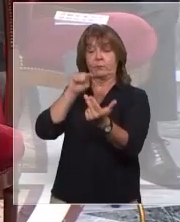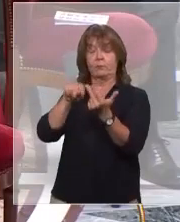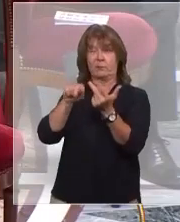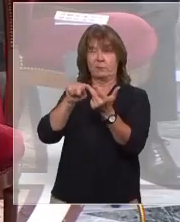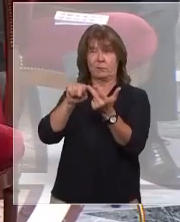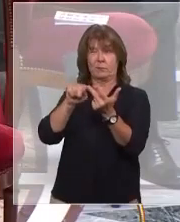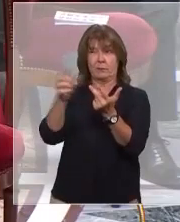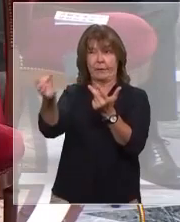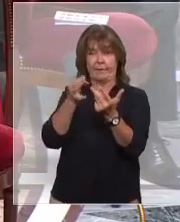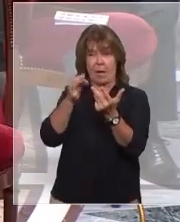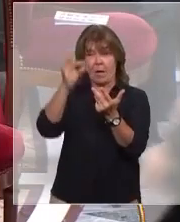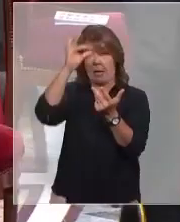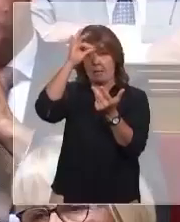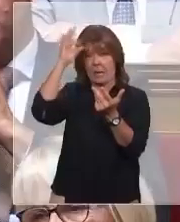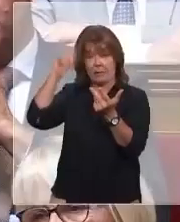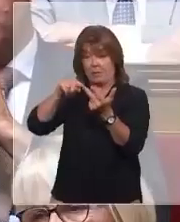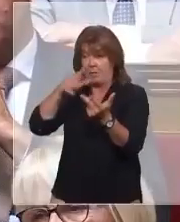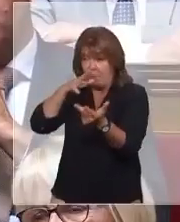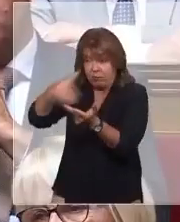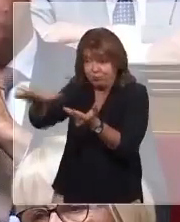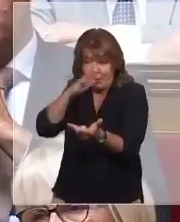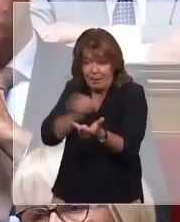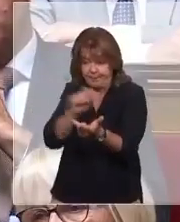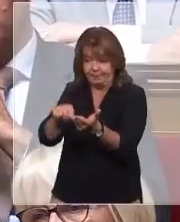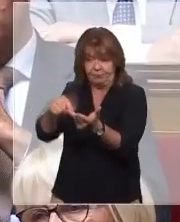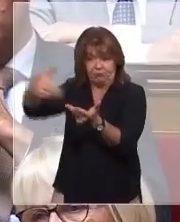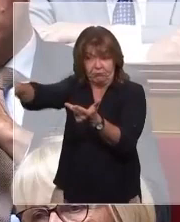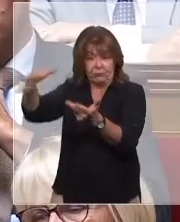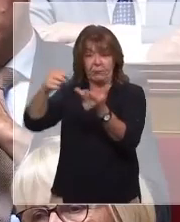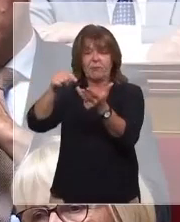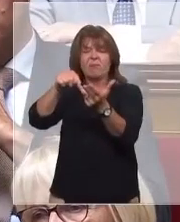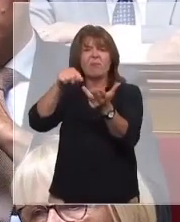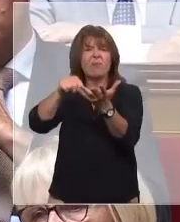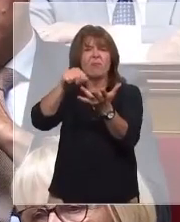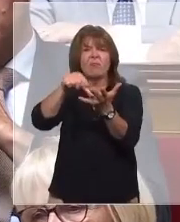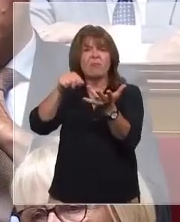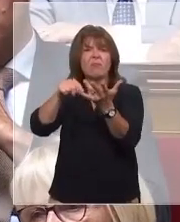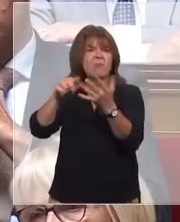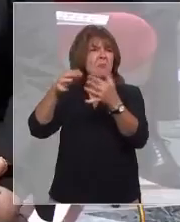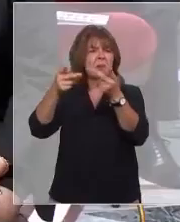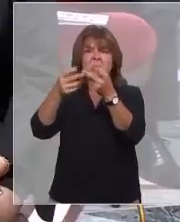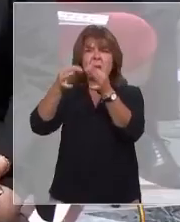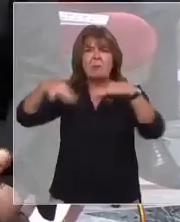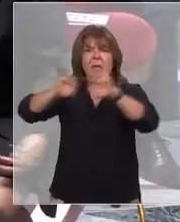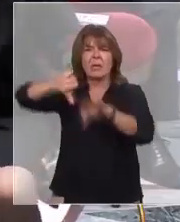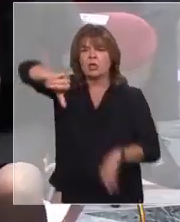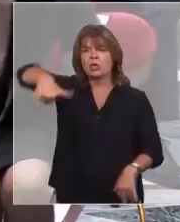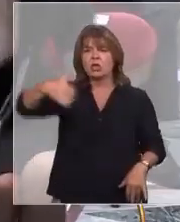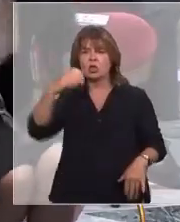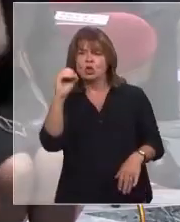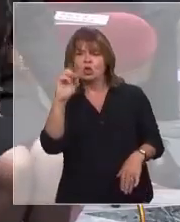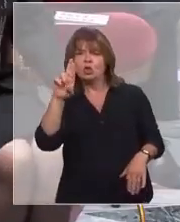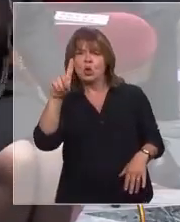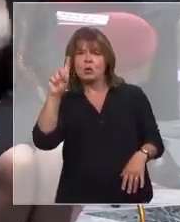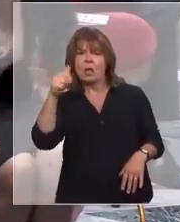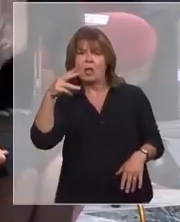est en Palestine, inextradable. Et les deux autres sont en Jordanie. La Cour de cassation a interdit leur